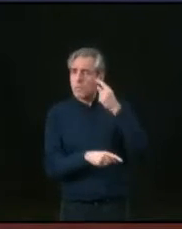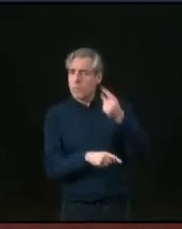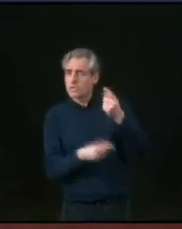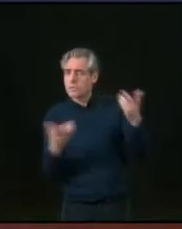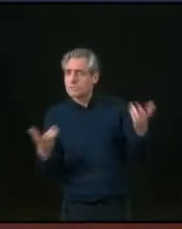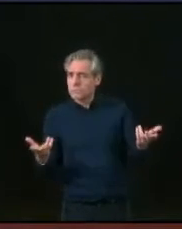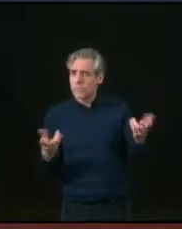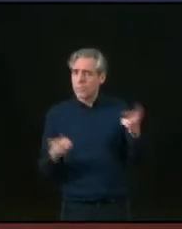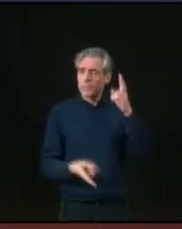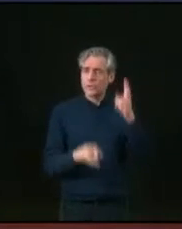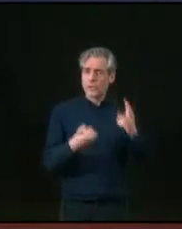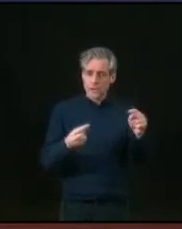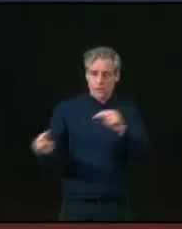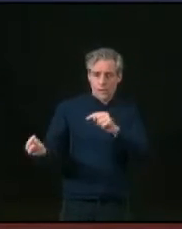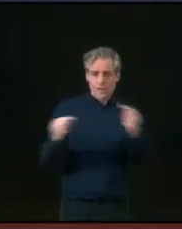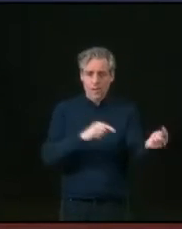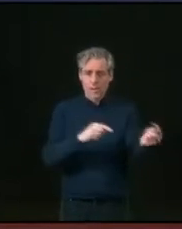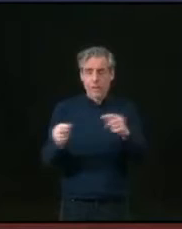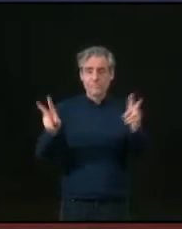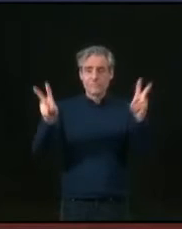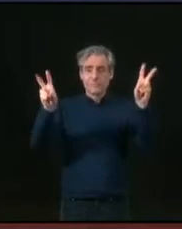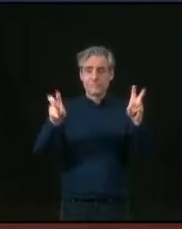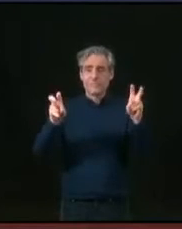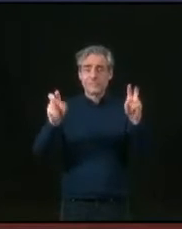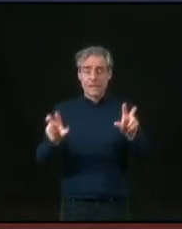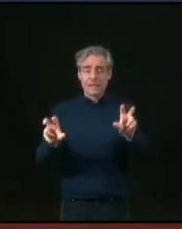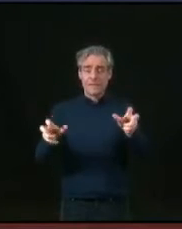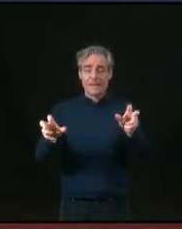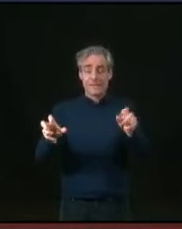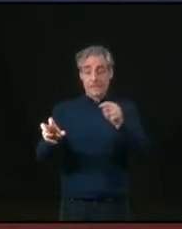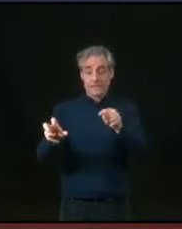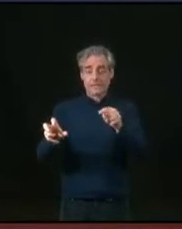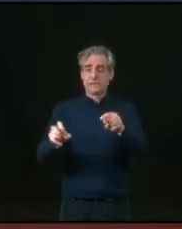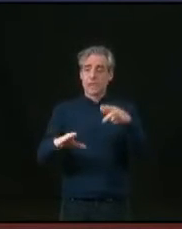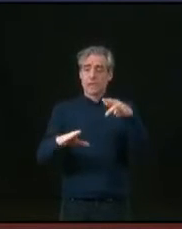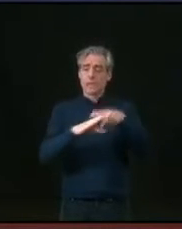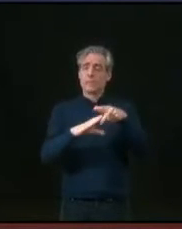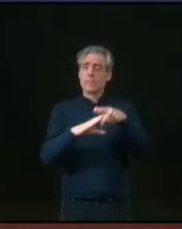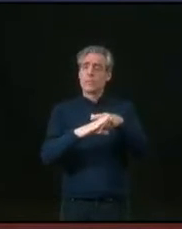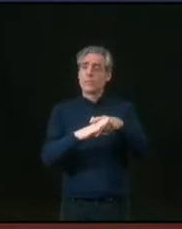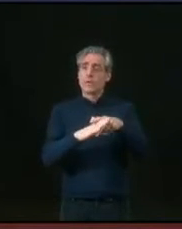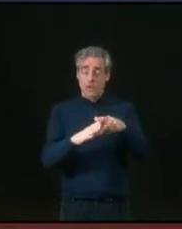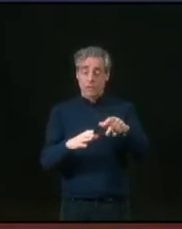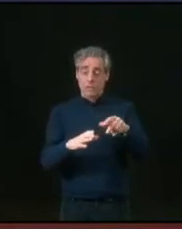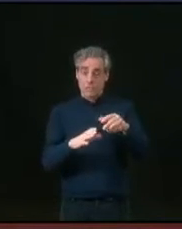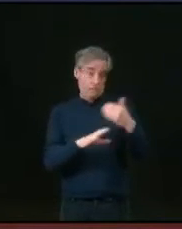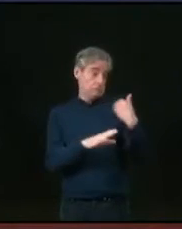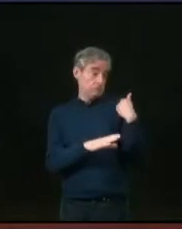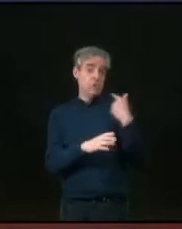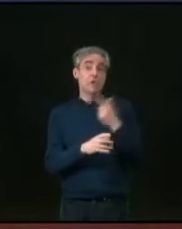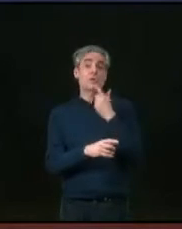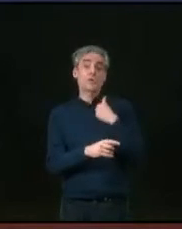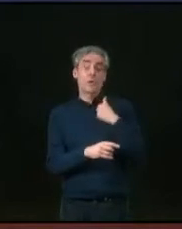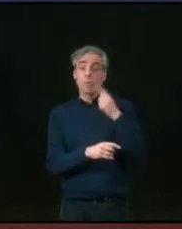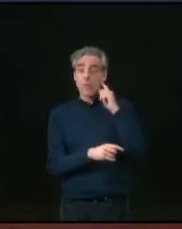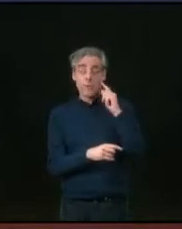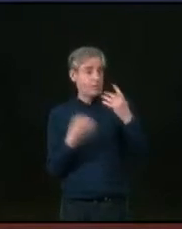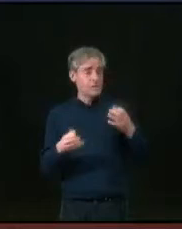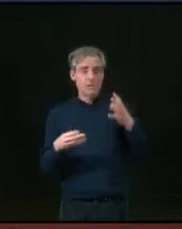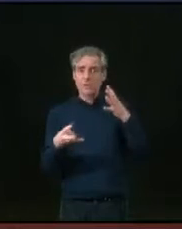les débats sont, entre guillemets, télévisés. Ça a commencé avec ce mandat-ci, parce qu'on n rien à cacher.